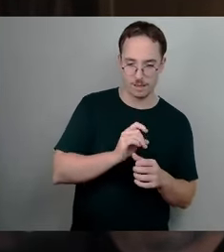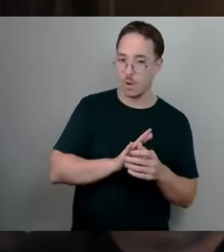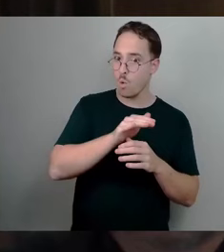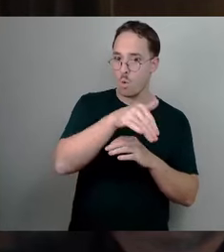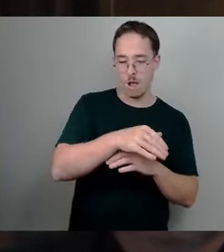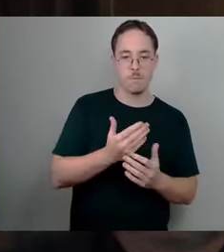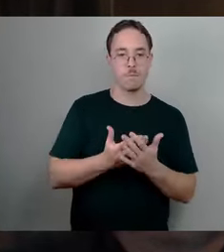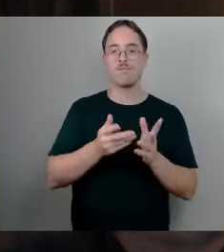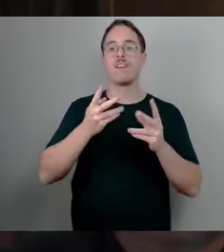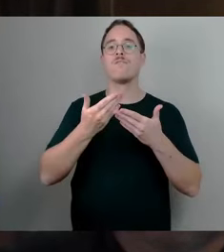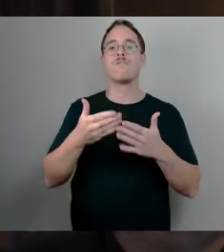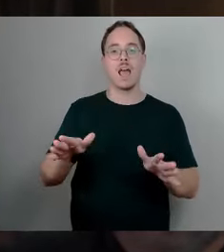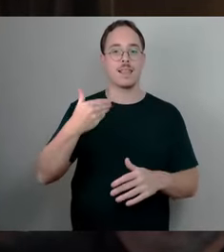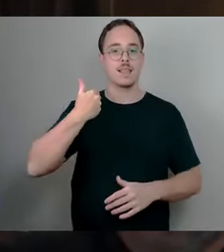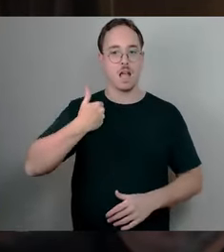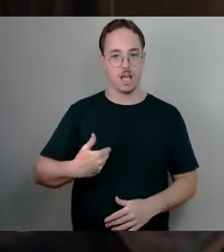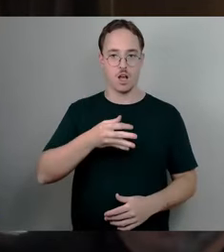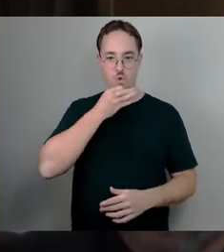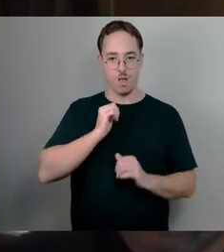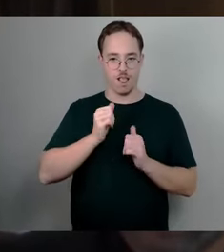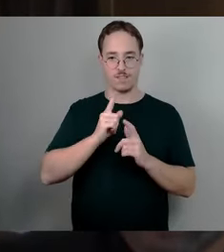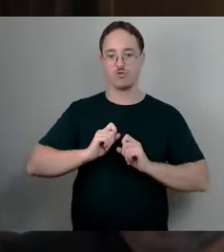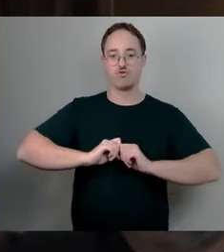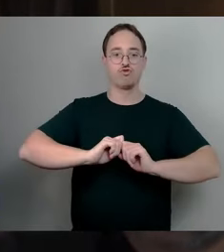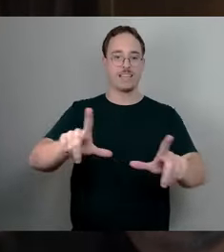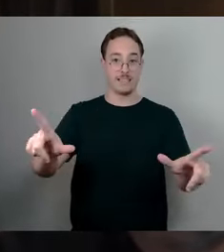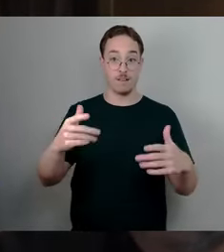Gefährdungsanzeigen, muss man das nennen, habe ich gehört,